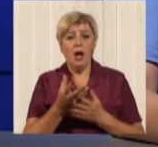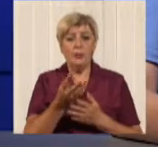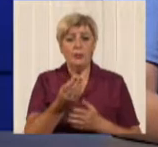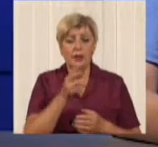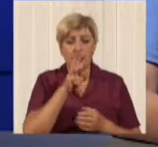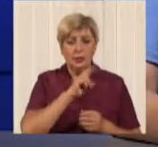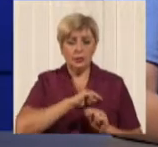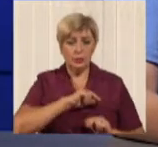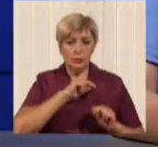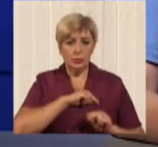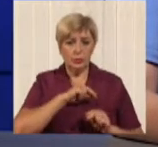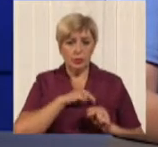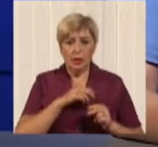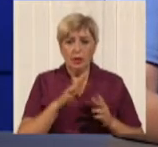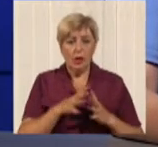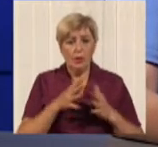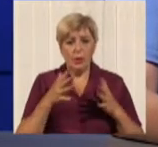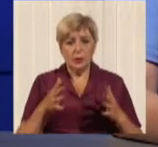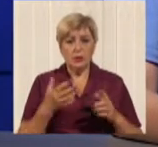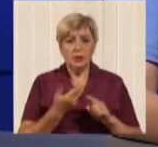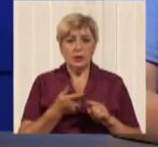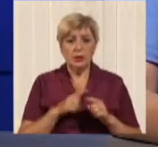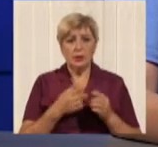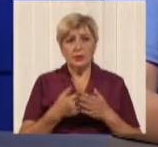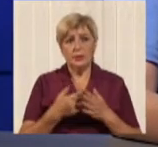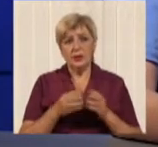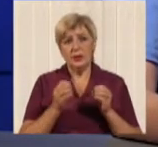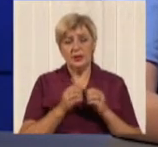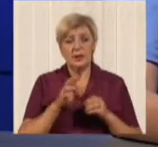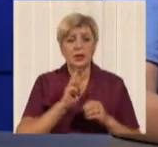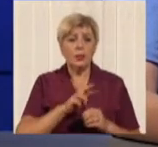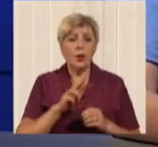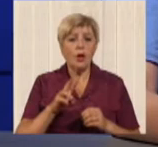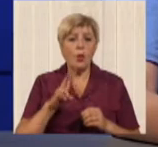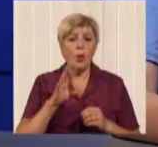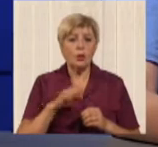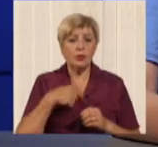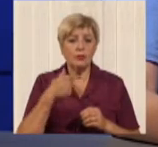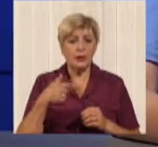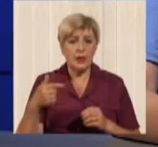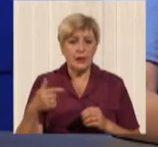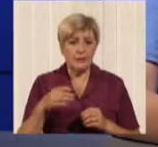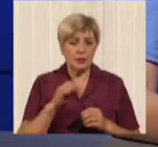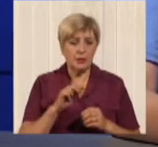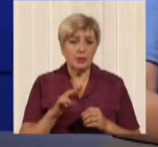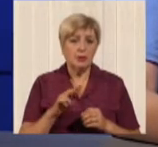достаточно большой. Це не мільйон і не п'ять, це порядка 10 мільйонів гривень. Це то, отчого вже вийшли в